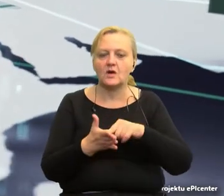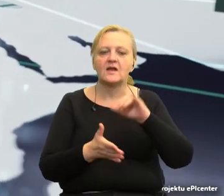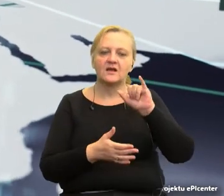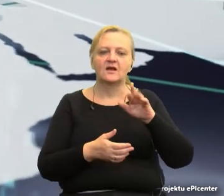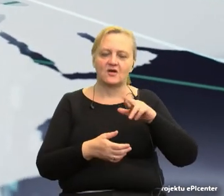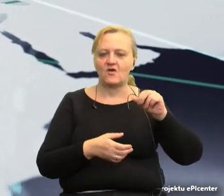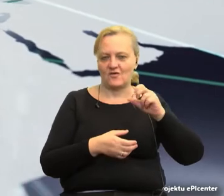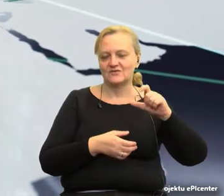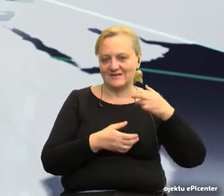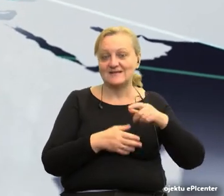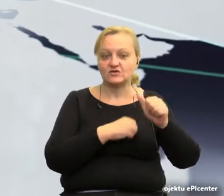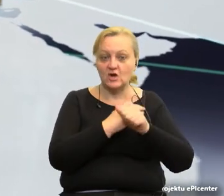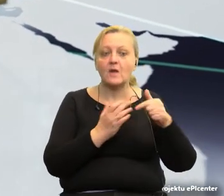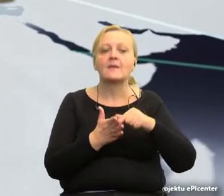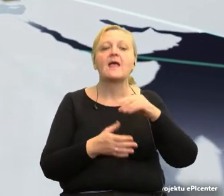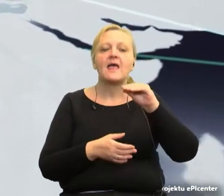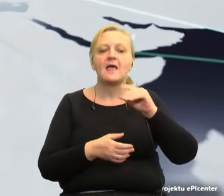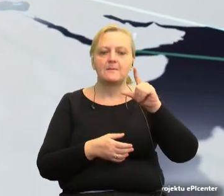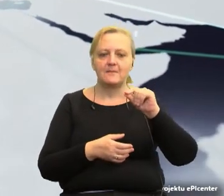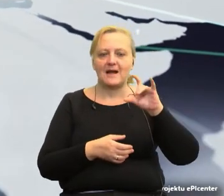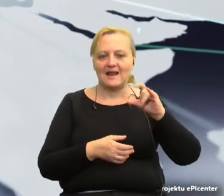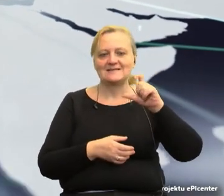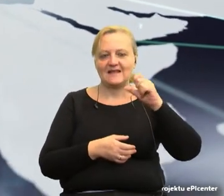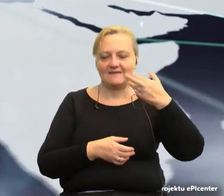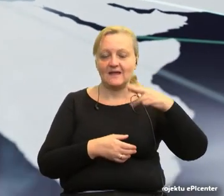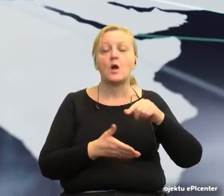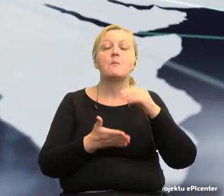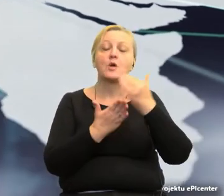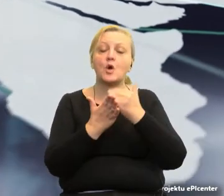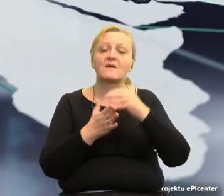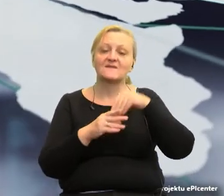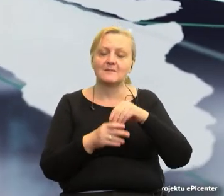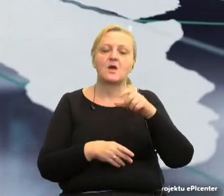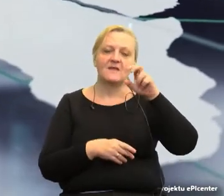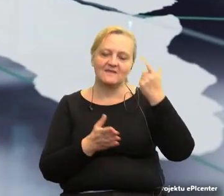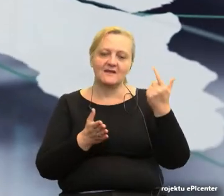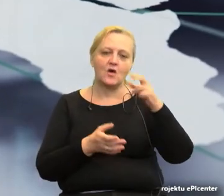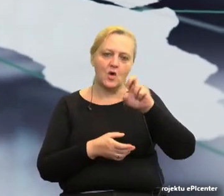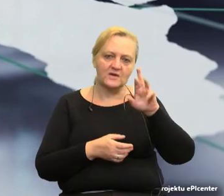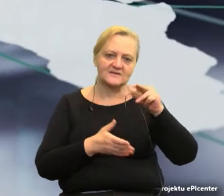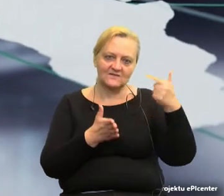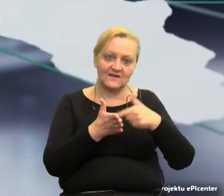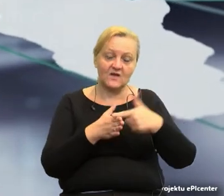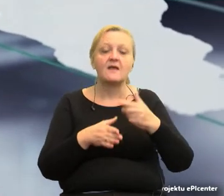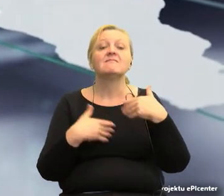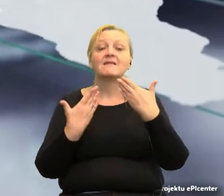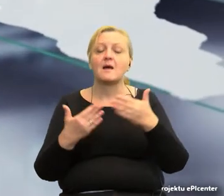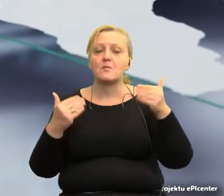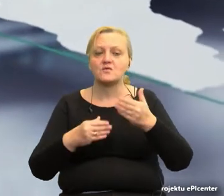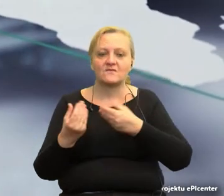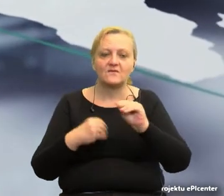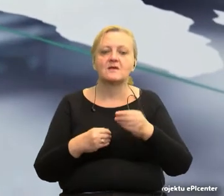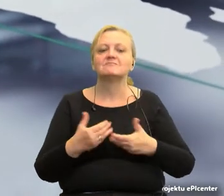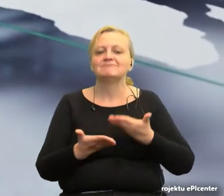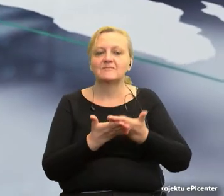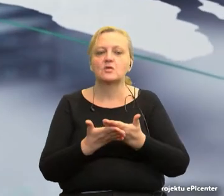posłużą w projekcie EPICENTER z programu Horyzont 2020. Zostaną one wzbogacone o możliwości, jakie